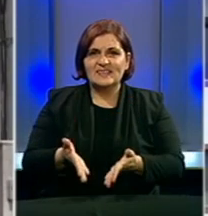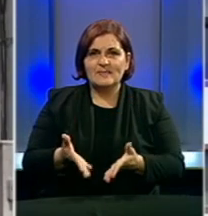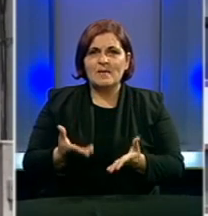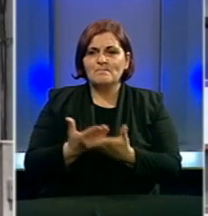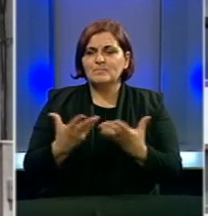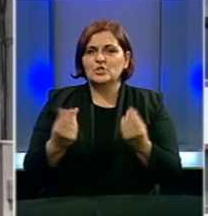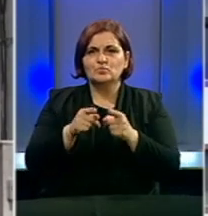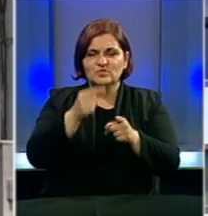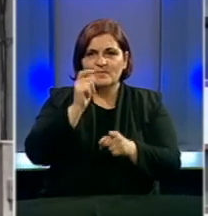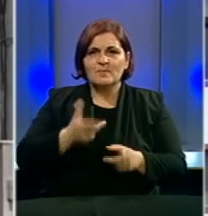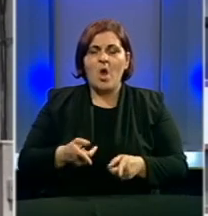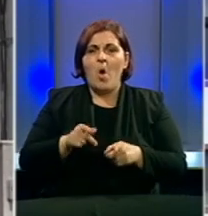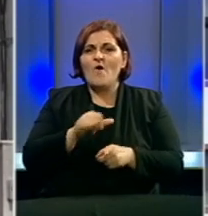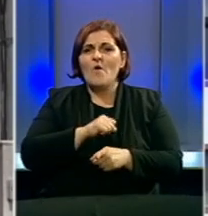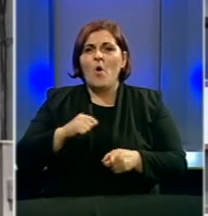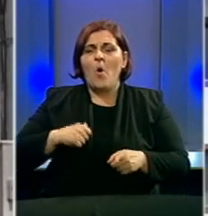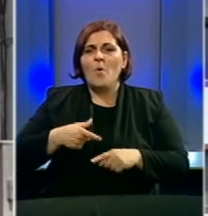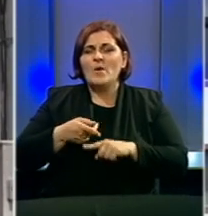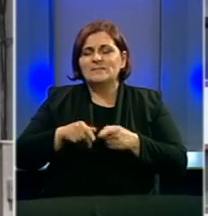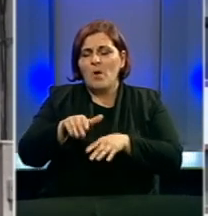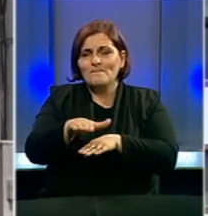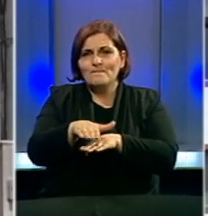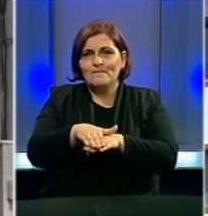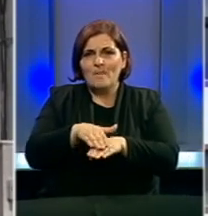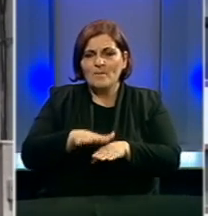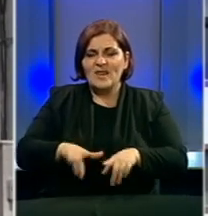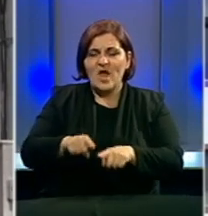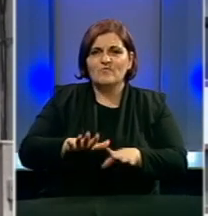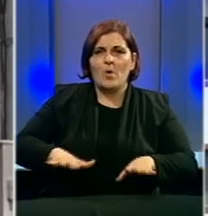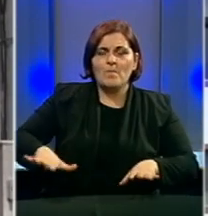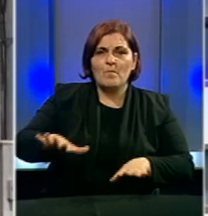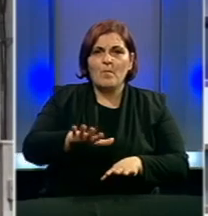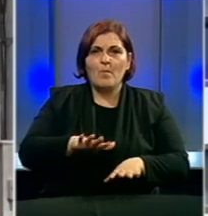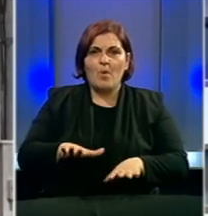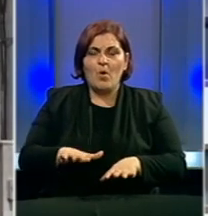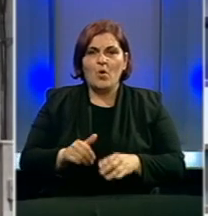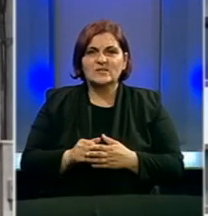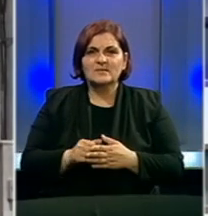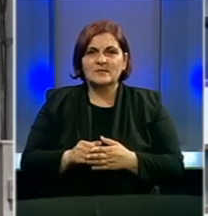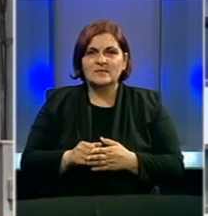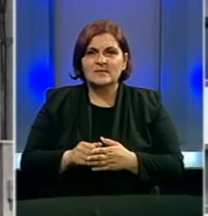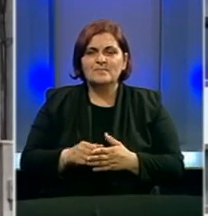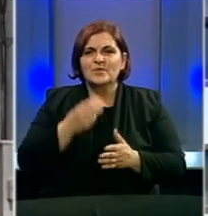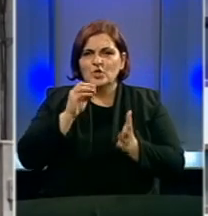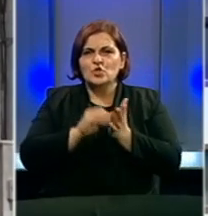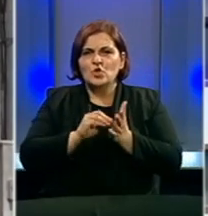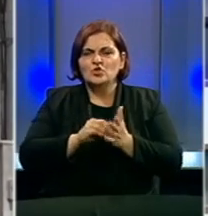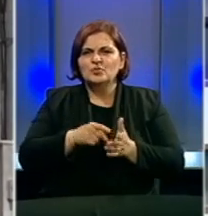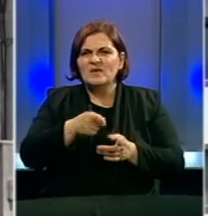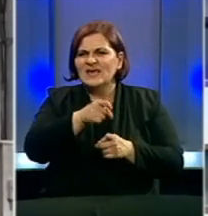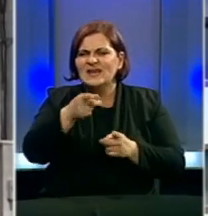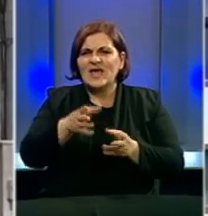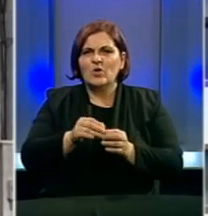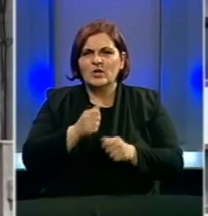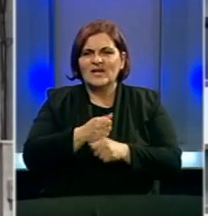sanjima i ovo je znači samo djel onako smo započeli na ovoj teritoriji. Imamo gore na drugom dijelu Cvjetnja, Dragasvica, još radimo par potnih